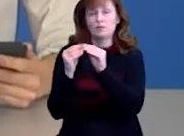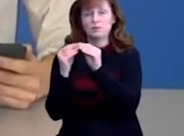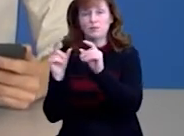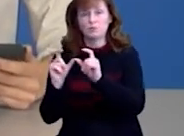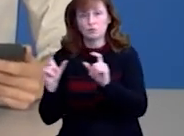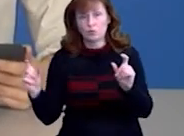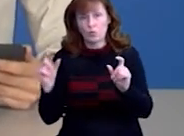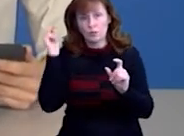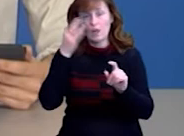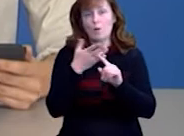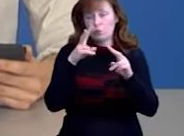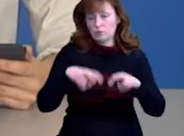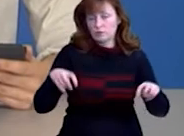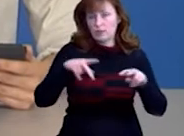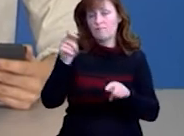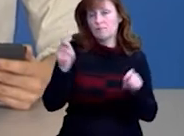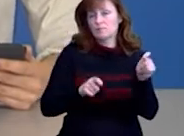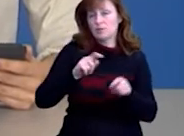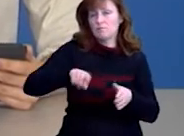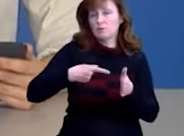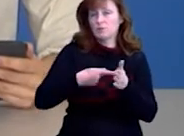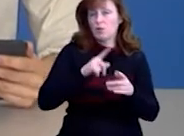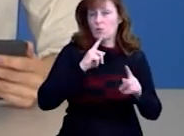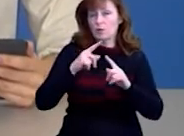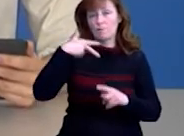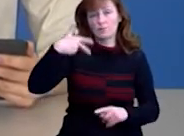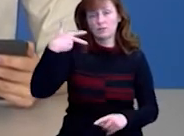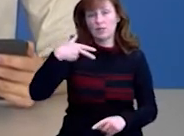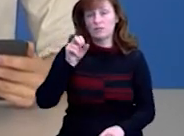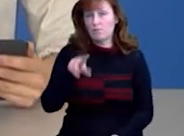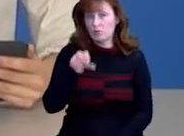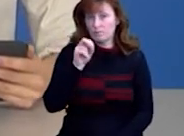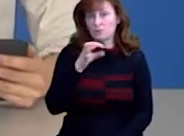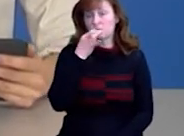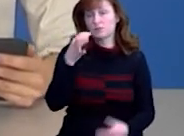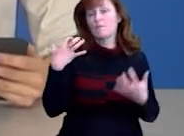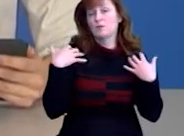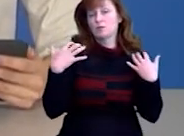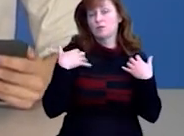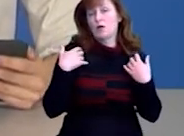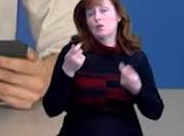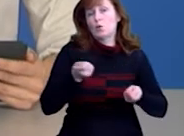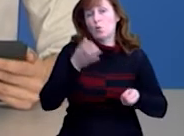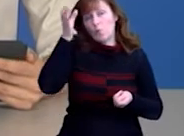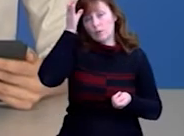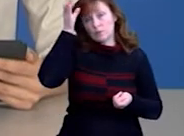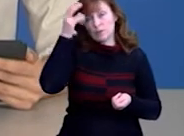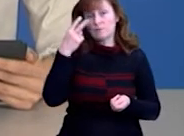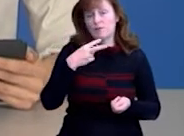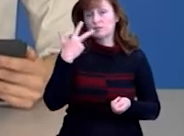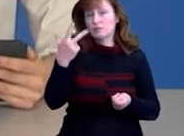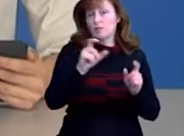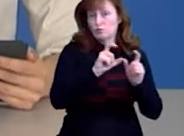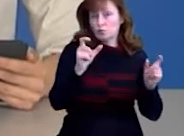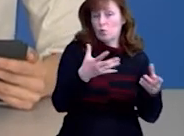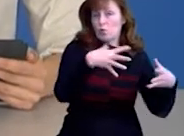рішень розглядатимуть на сесії міськради 30 квітня. Як сказав Суспільному начальник міського управління освіти Василь Білогура, 23-ю